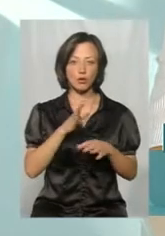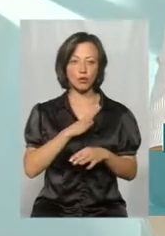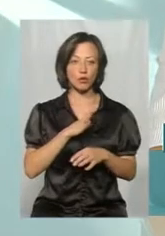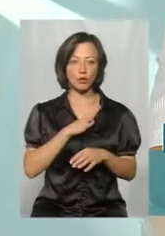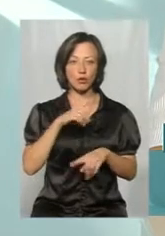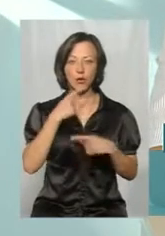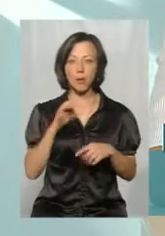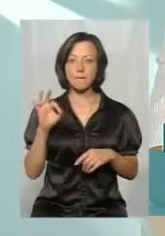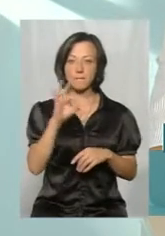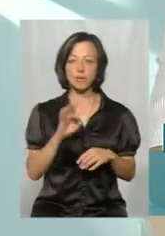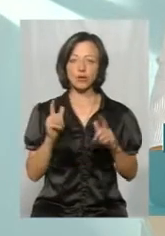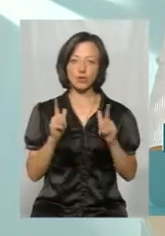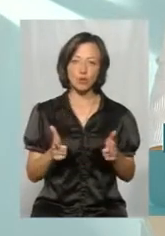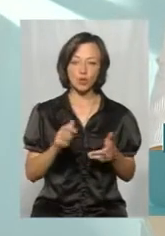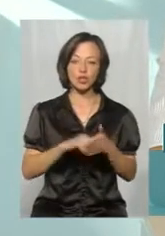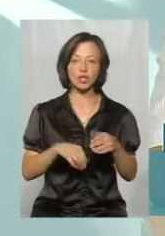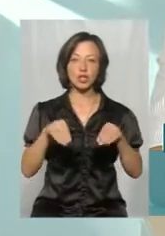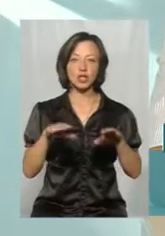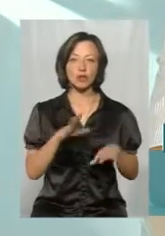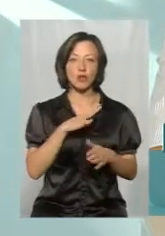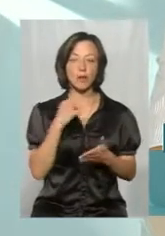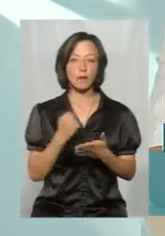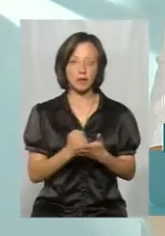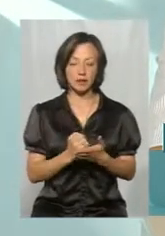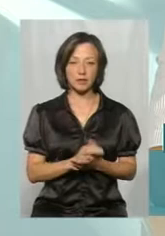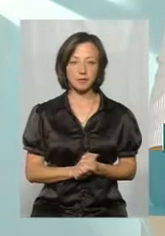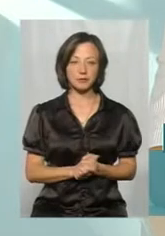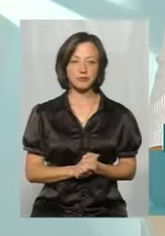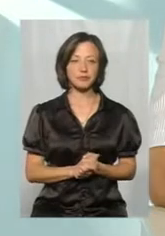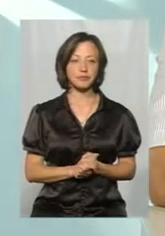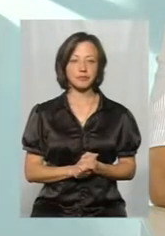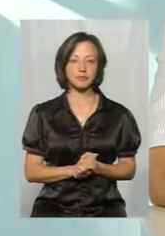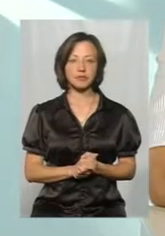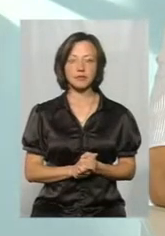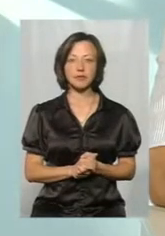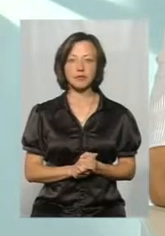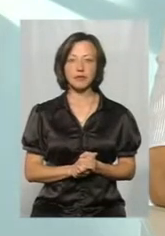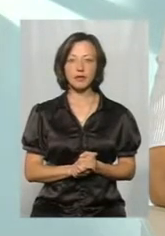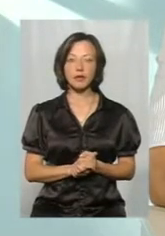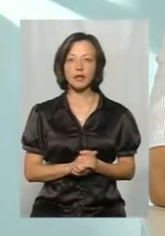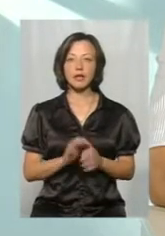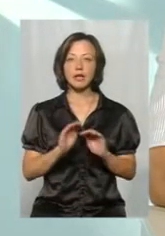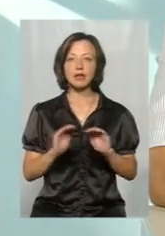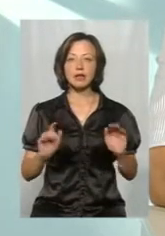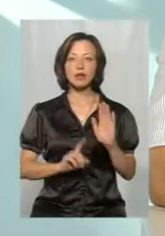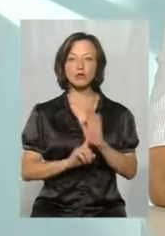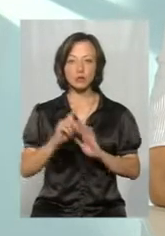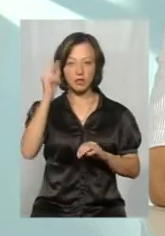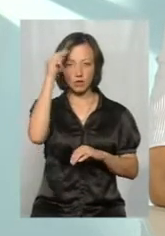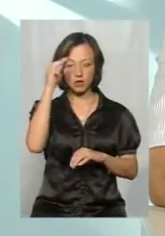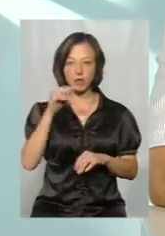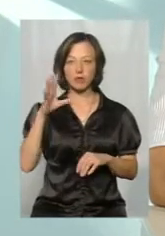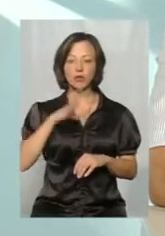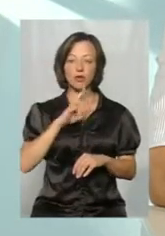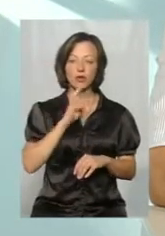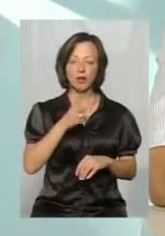мови про згоду через те, що рішення вже було прийнято. Ну, і ті діти, які розпочали навчання і навчалися, хто